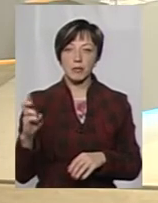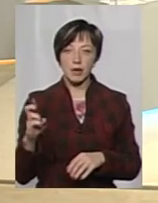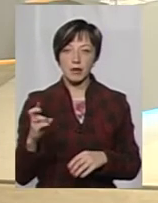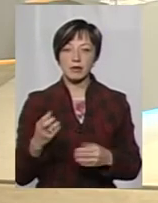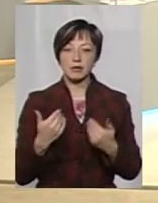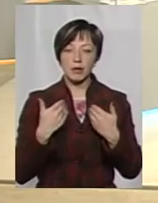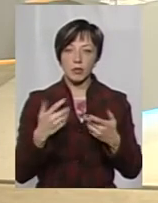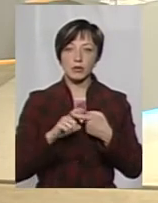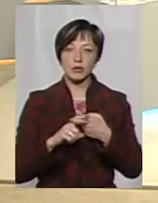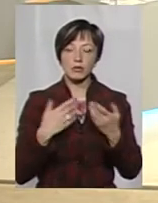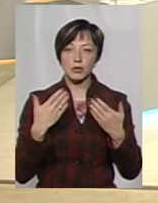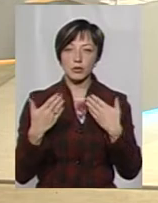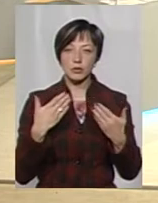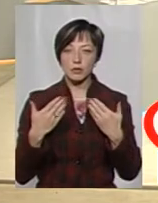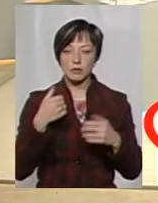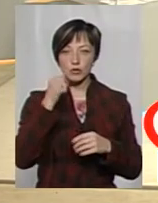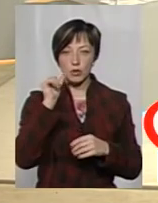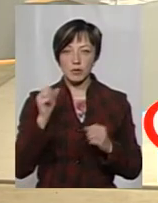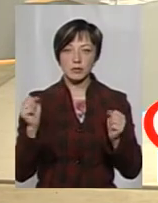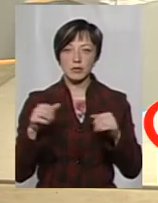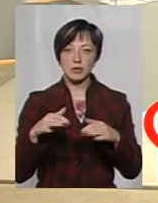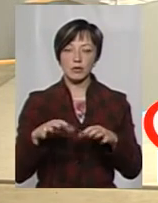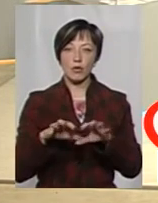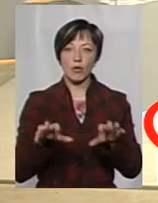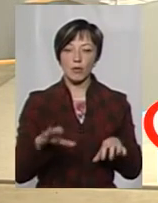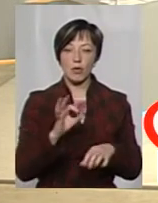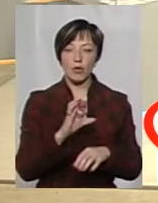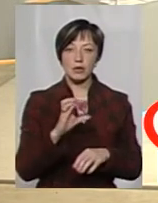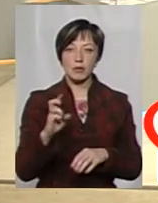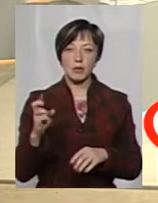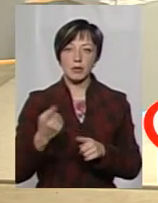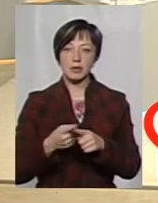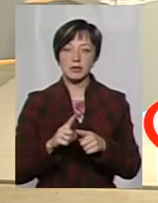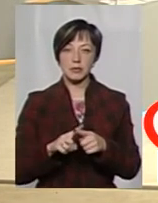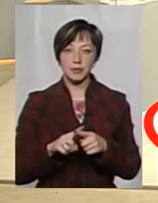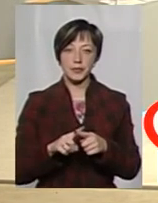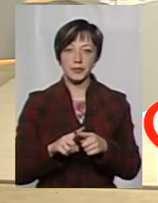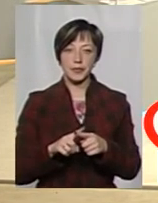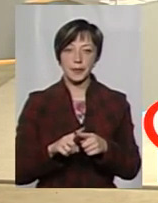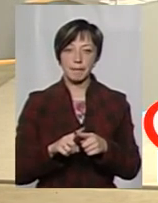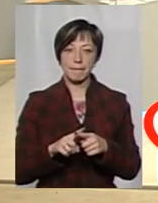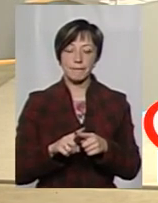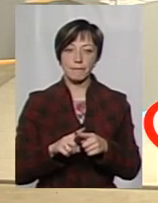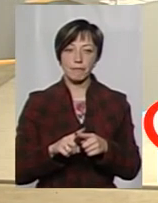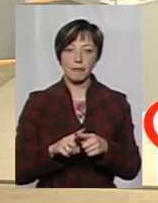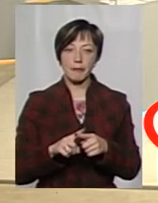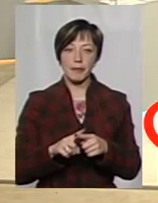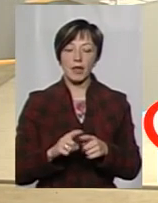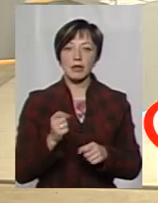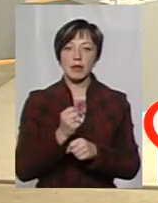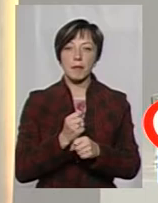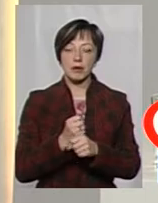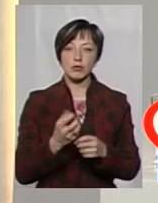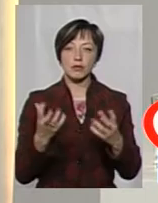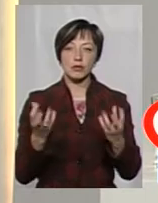з нами контактує і спілкується. Буквально вчора ми збиралися з головами ОСББ, з Богданом Миколаївичем. Тому напрацьовано